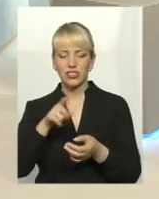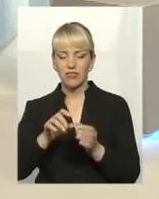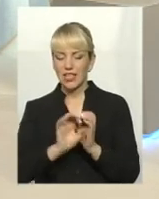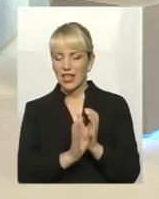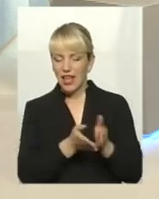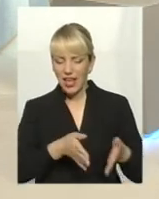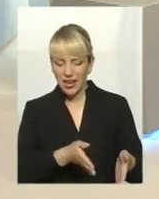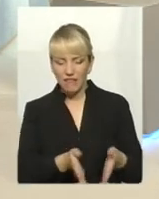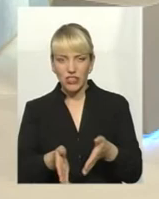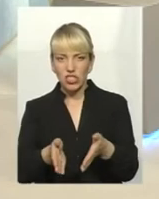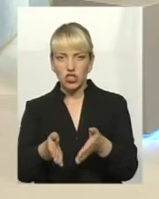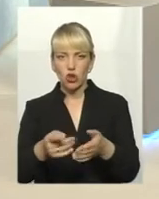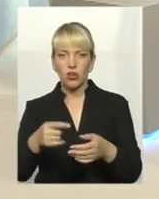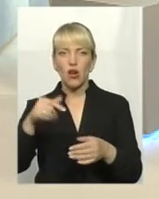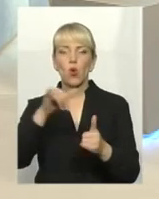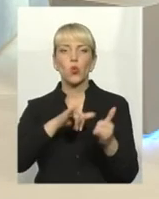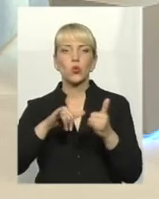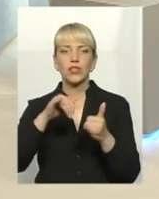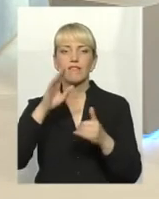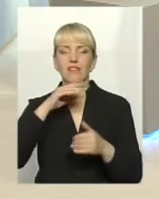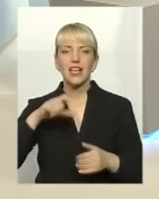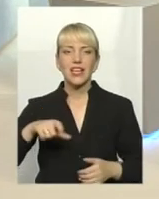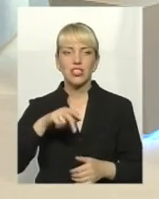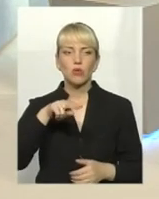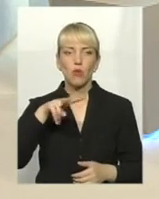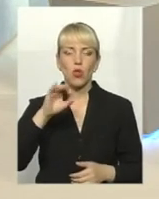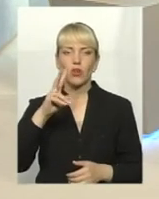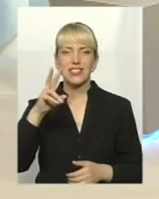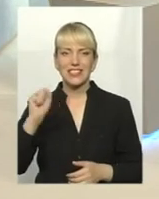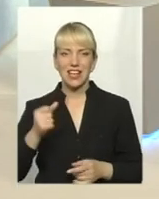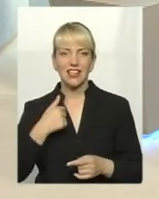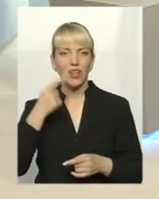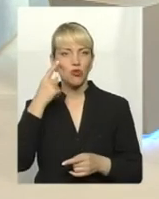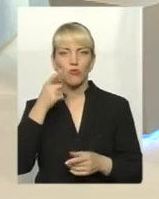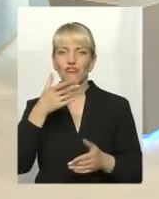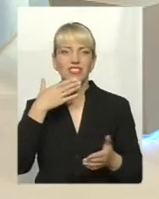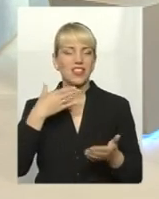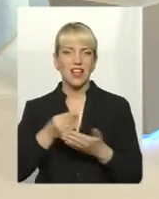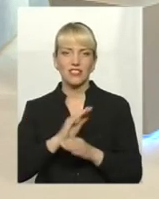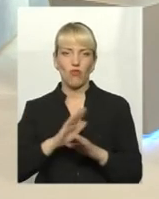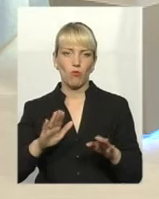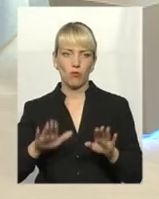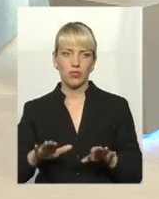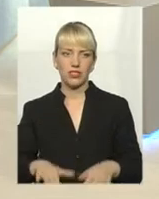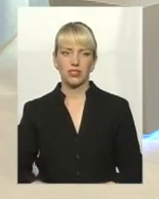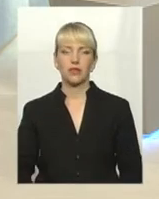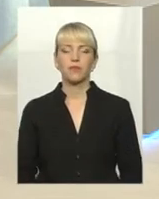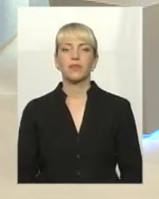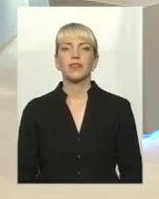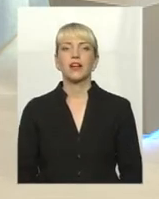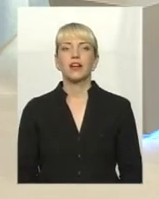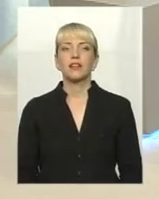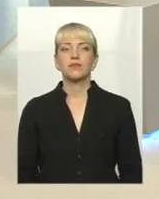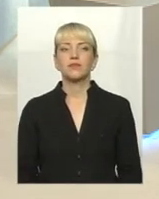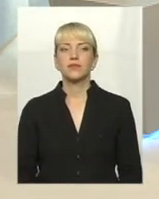де ми ходили з вами, і в річку Плоску. І я думаю, що ви не на своєму місці. Я дякую вам за питання. Пан Олег